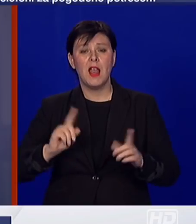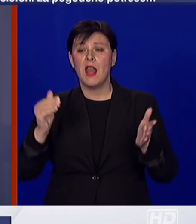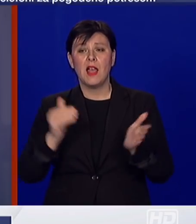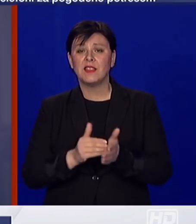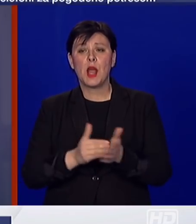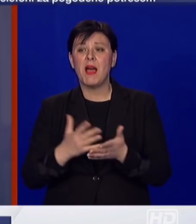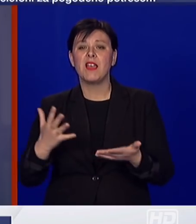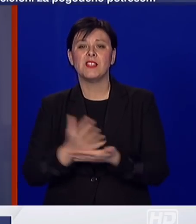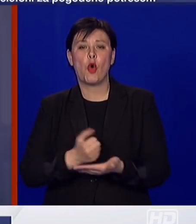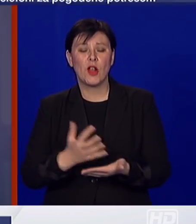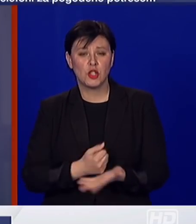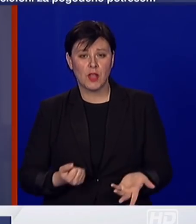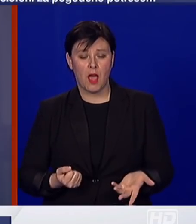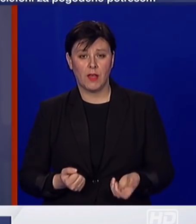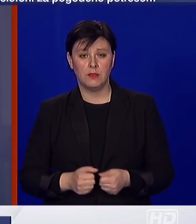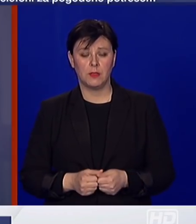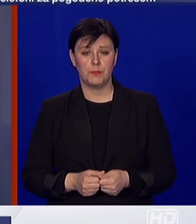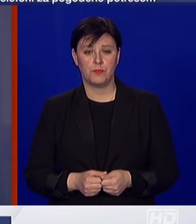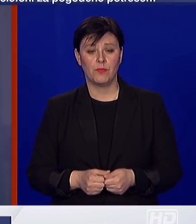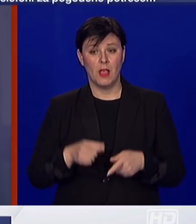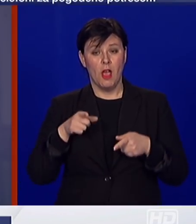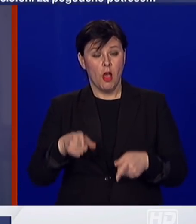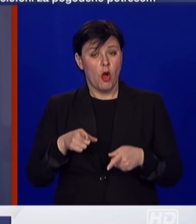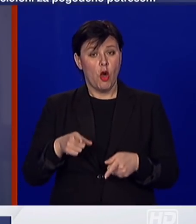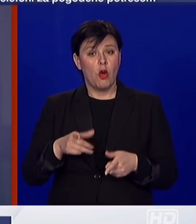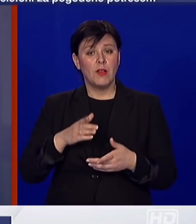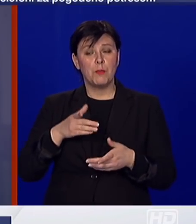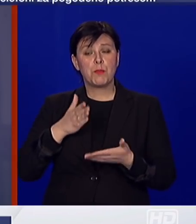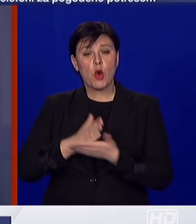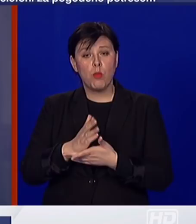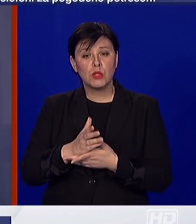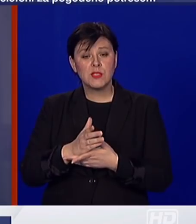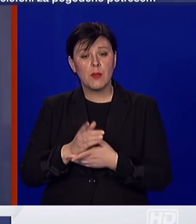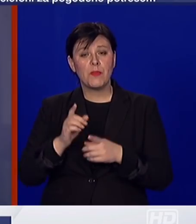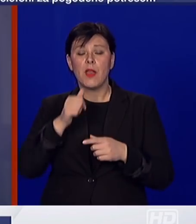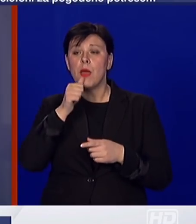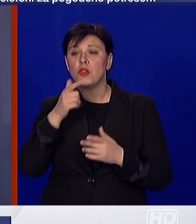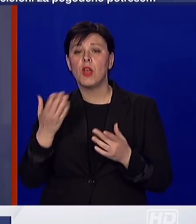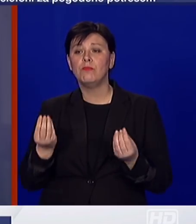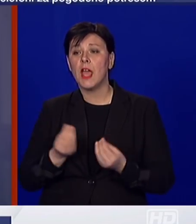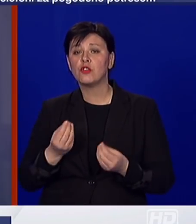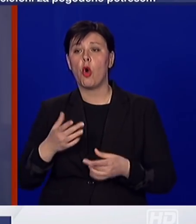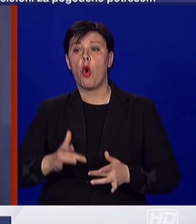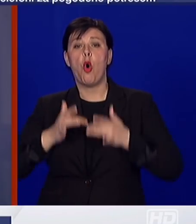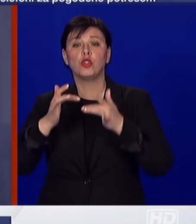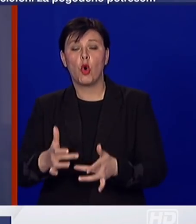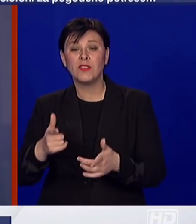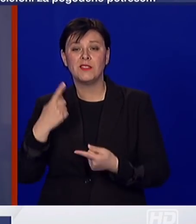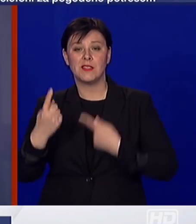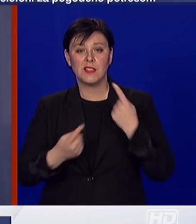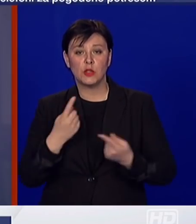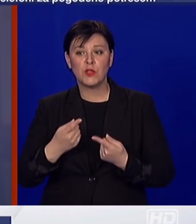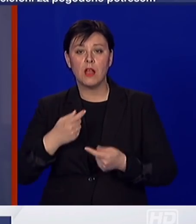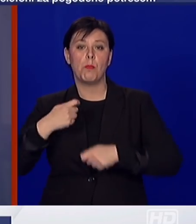zloupotrebljavati. One su tu isključivo za neodgodive situacije, neodgodive